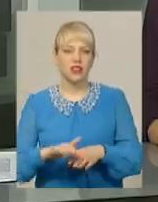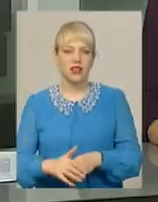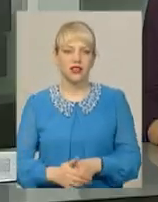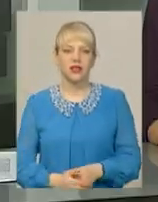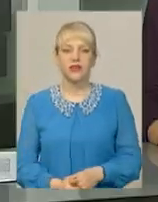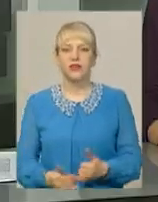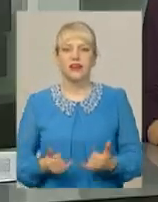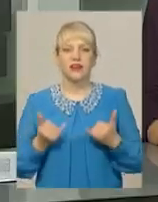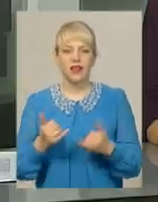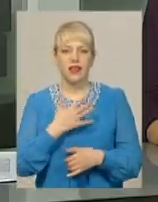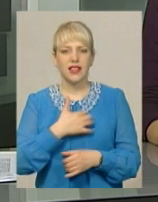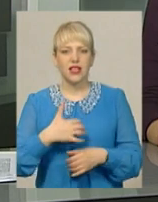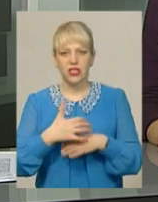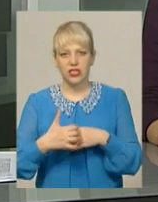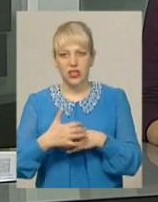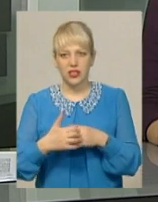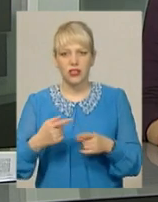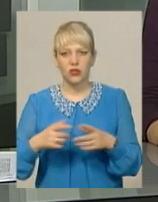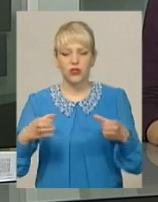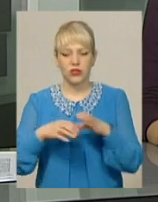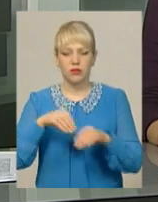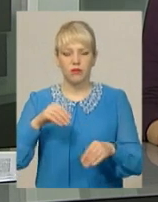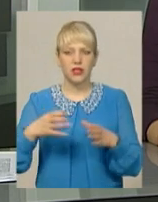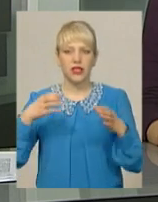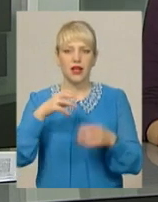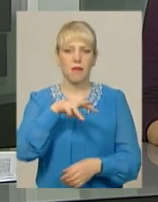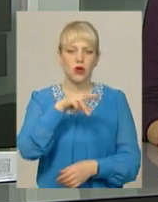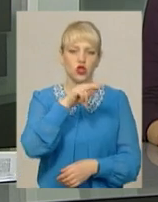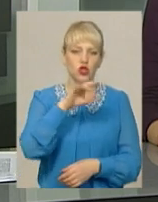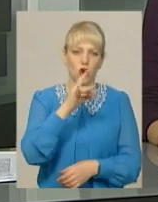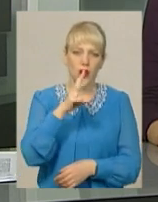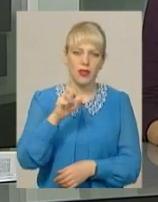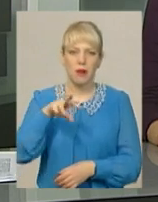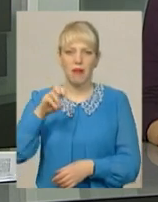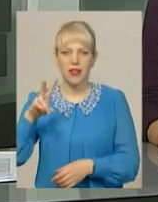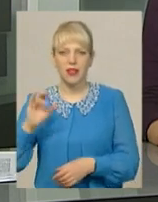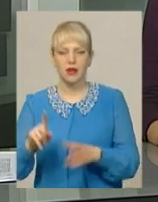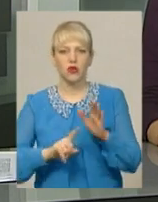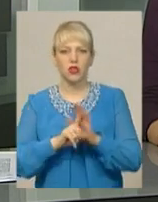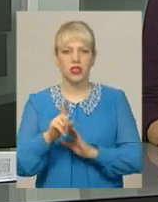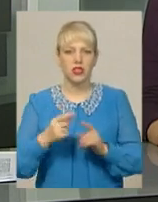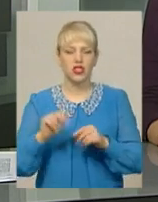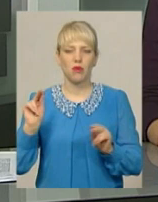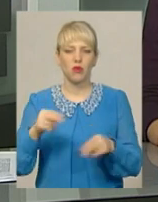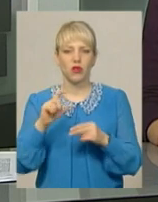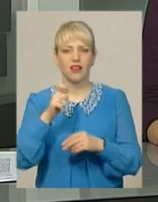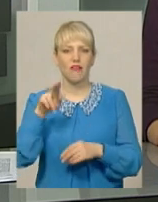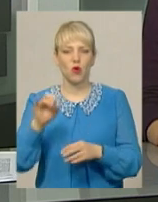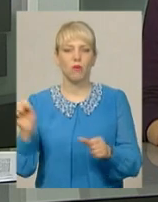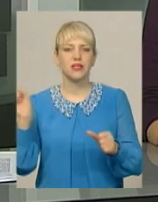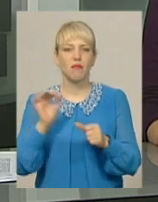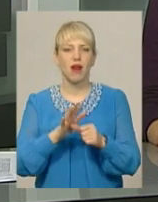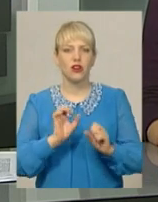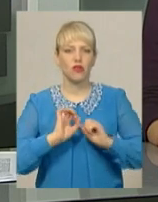Для Дережнянської збірної в складі Ірини Чорної та Ольги Мельник розпочався відбір на чемпіонат Європи з пляжного волейболу. Про це